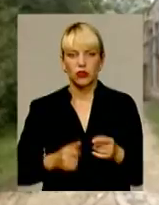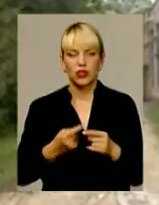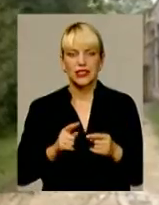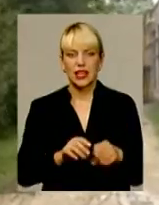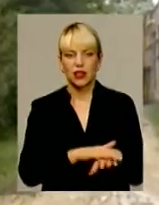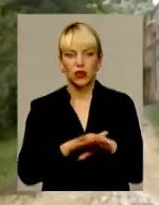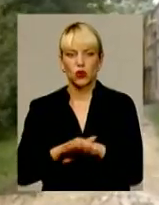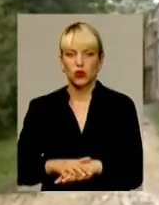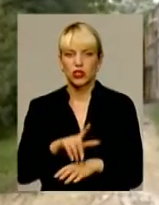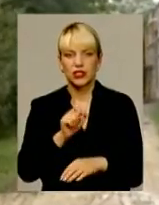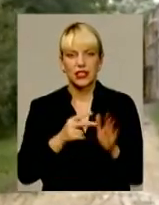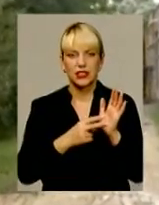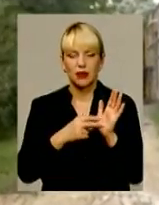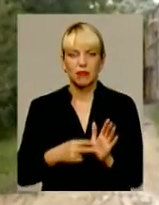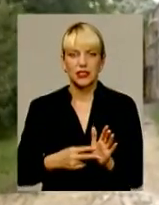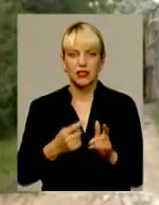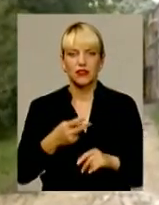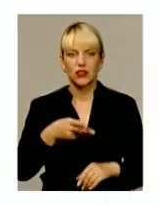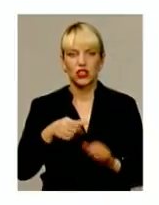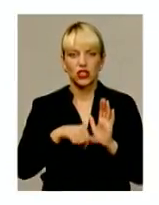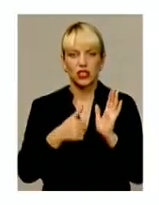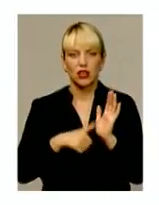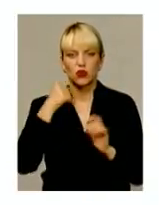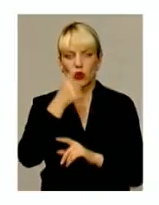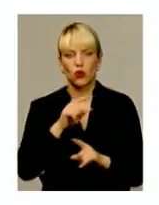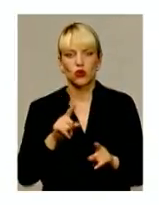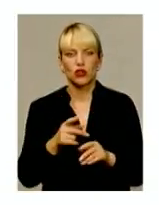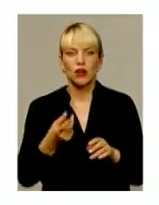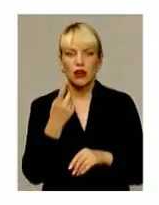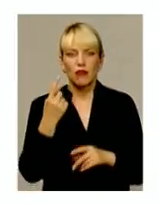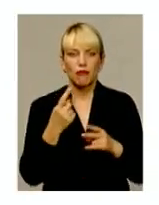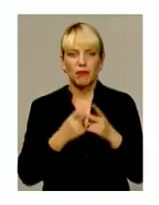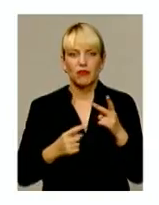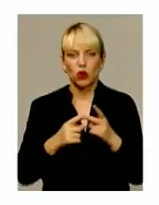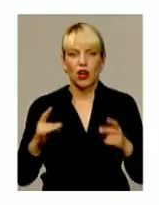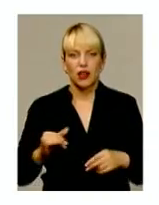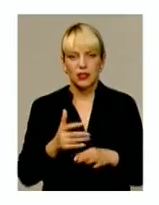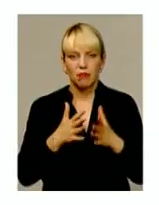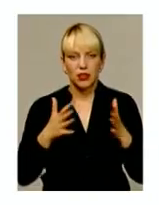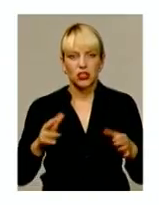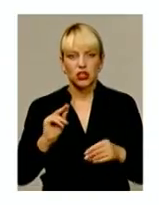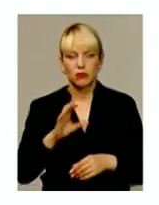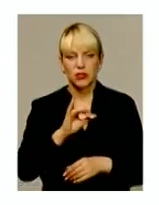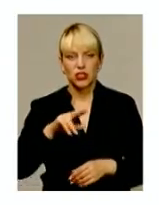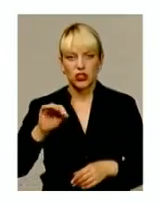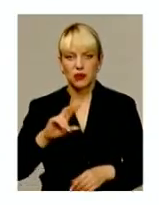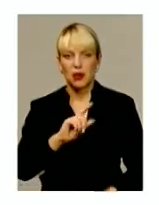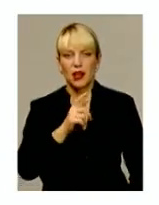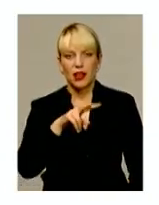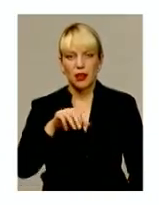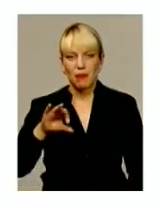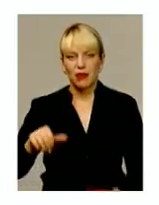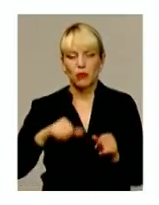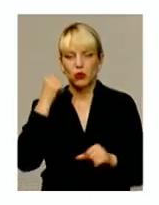надходження за 7 місяців 2016 року, що майже у півтора рази більше у порівнянні з січним-липнем минулого року.